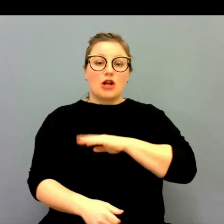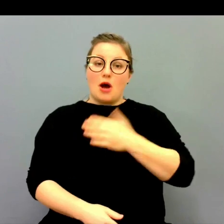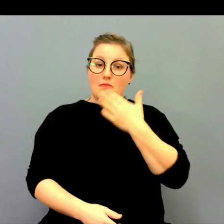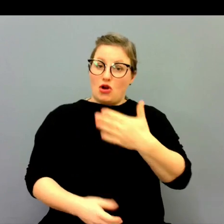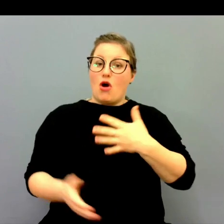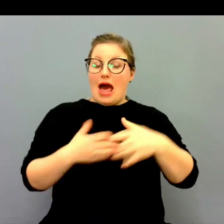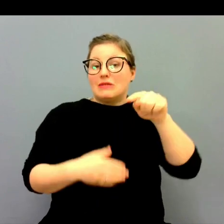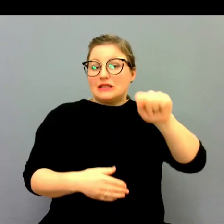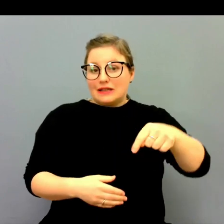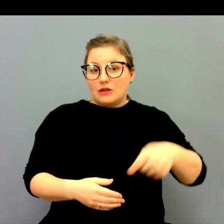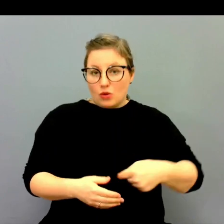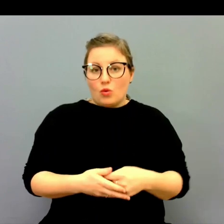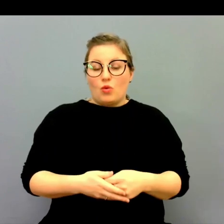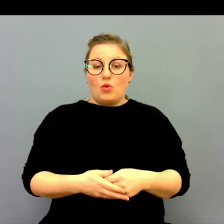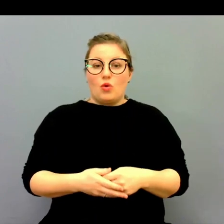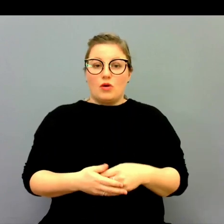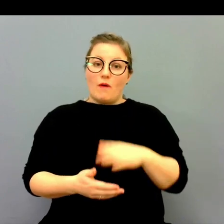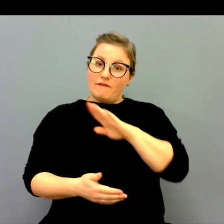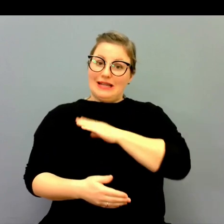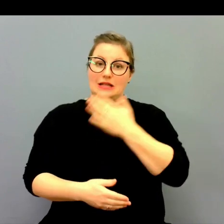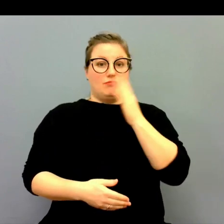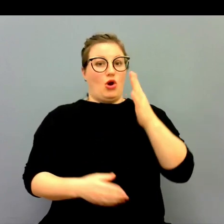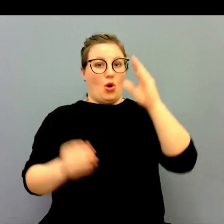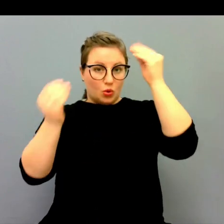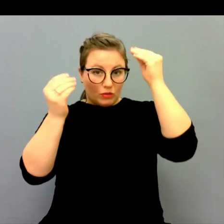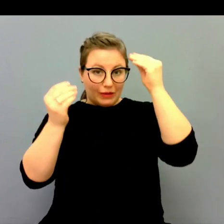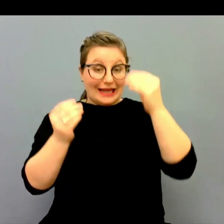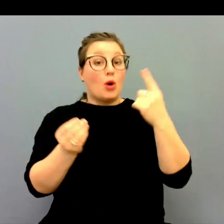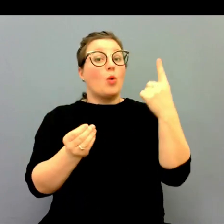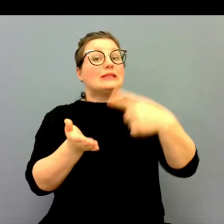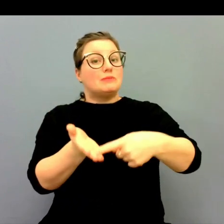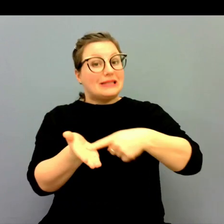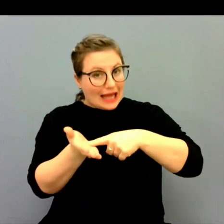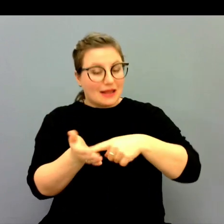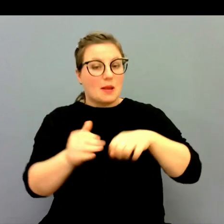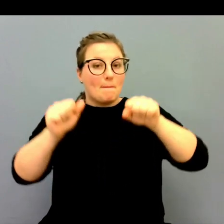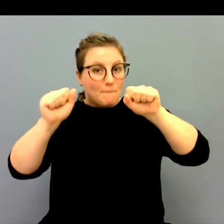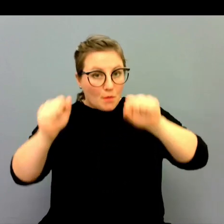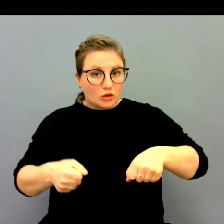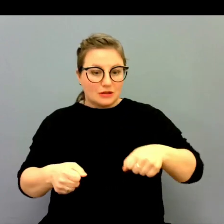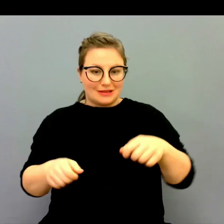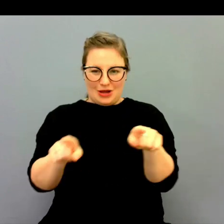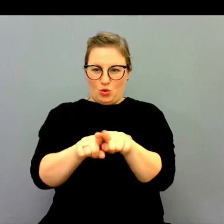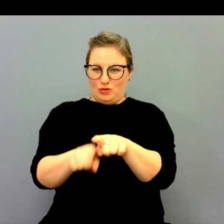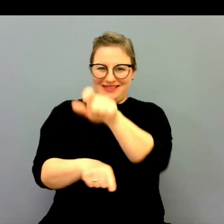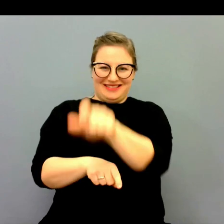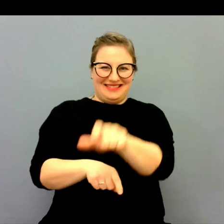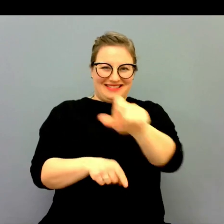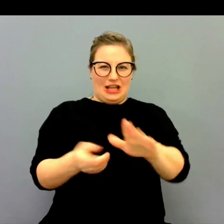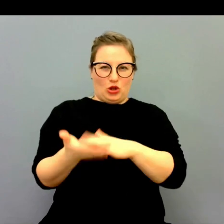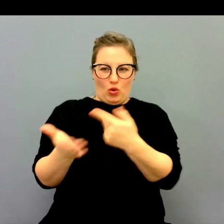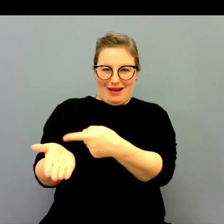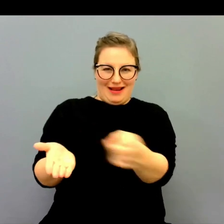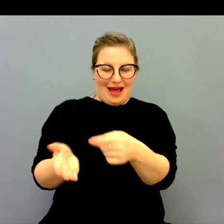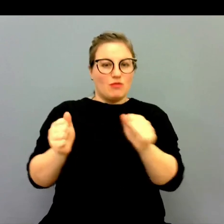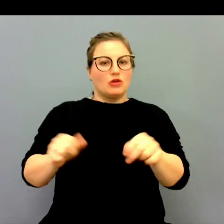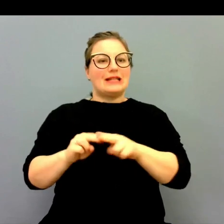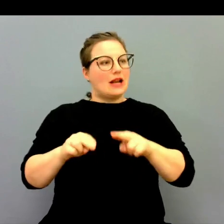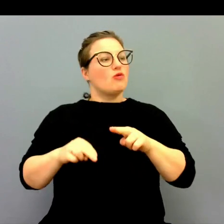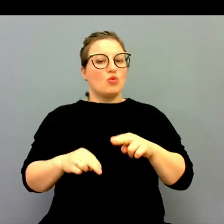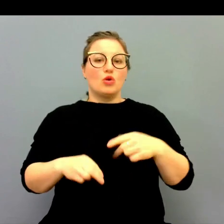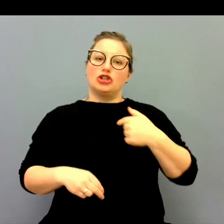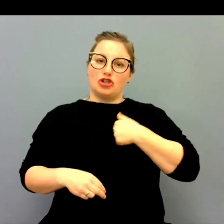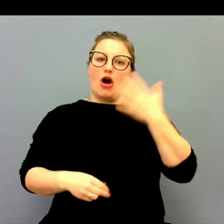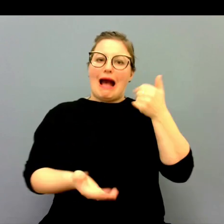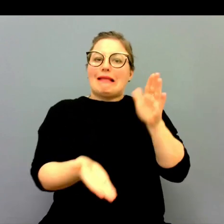schyssta arbetsrelkår och finnas bra utbildningar. Och framförallt så måste man ju hos dem som är tolkare idag känna att man